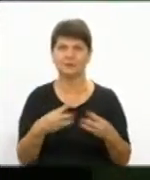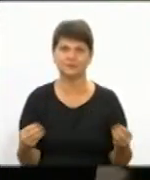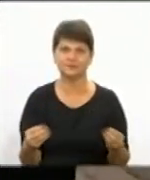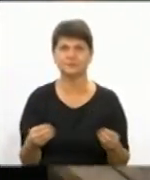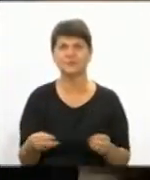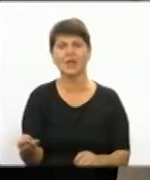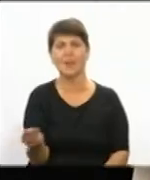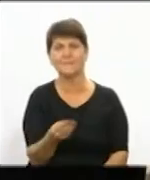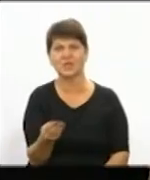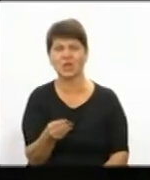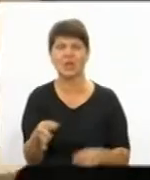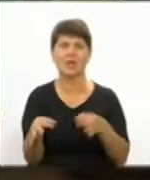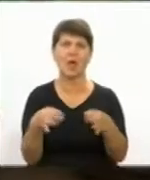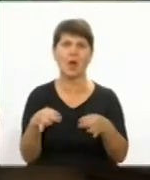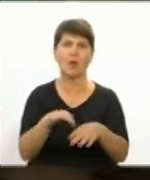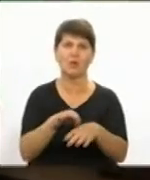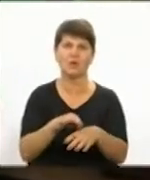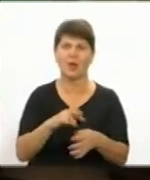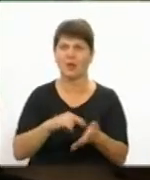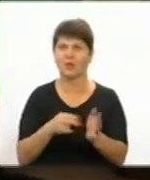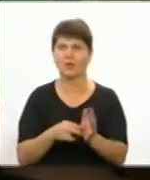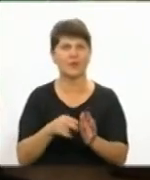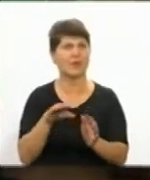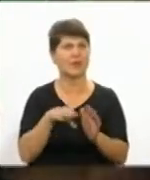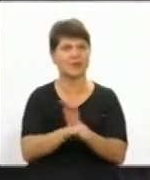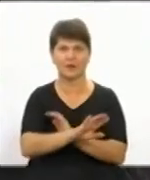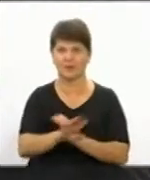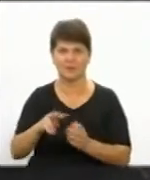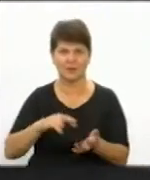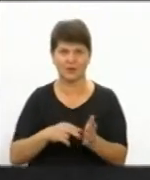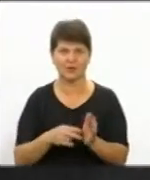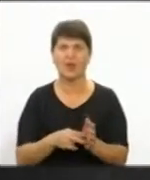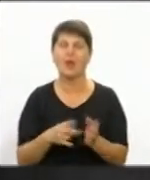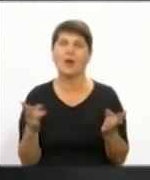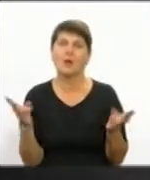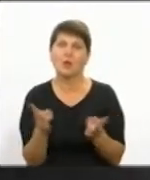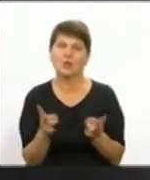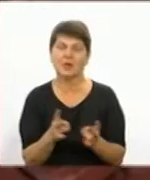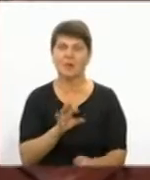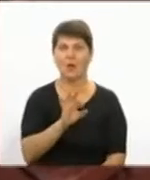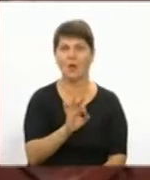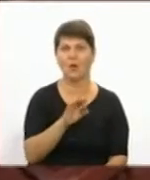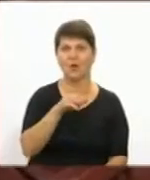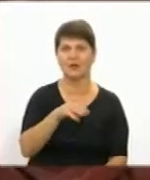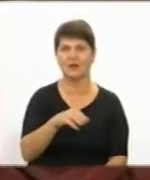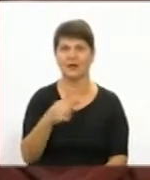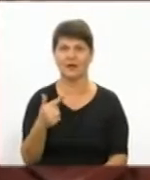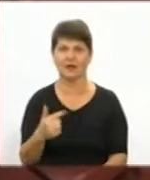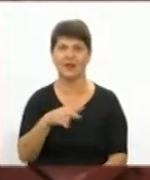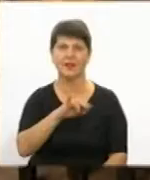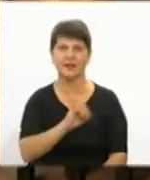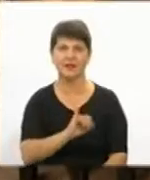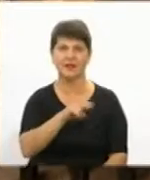піщану плитку на підприємстві поки не планують. Виготовлятимуть для потреб Іллінецької ОТГ. Найбільша проблема, зараз каже начальник